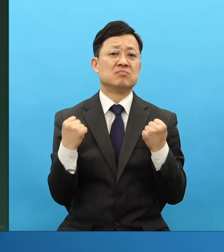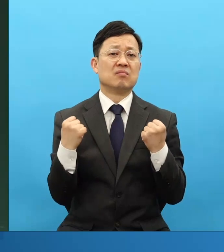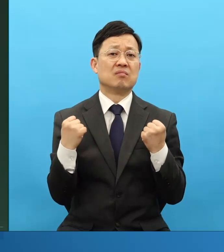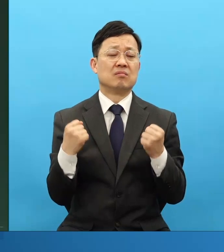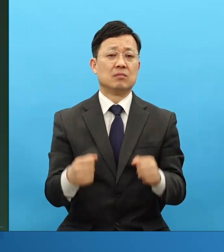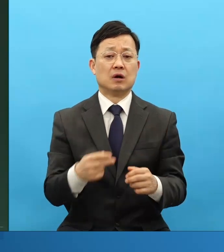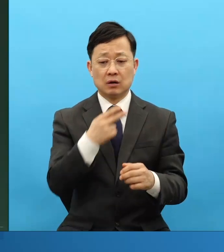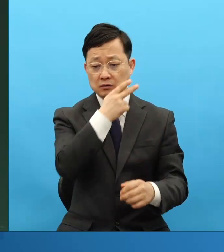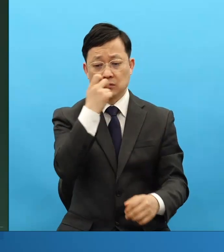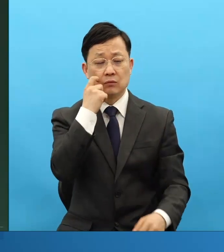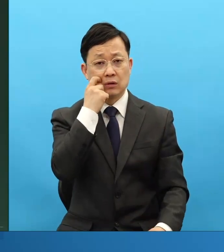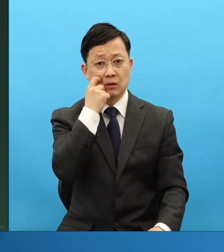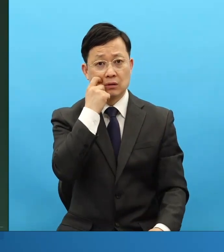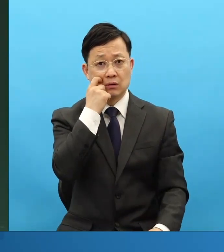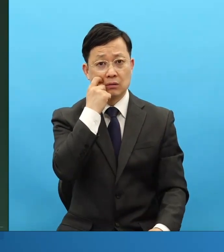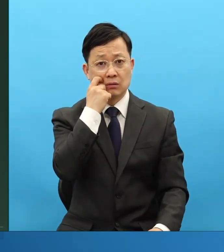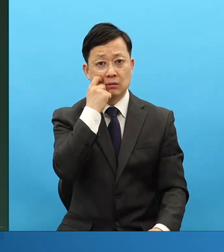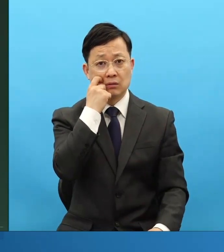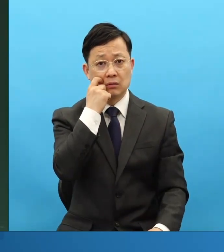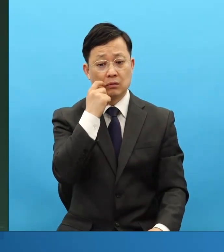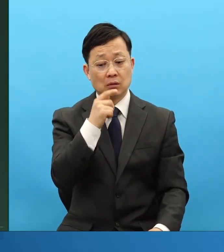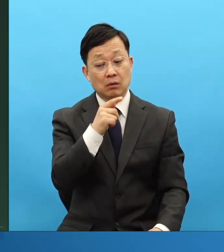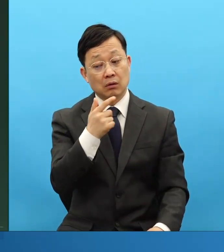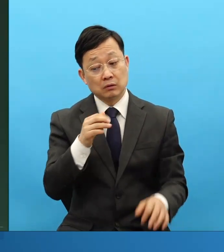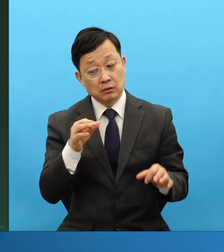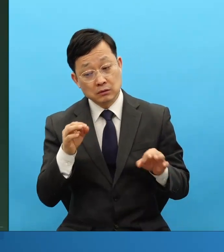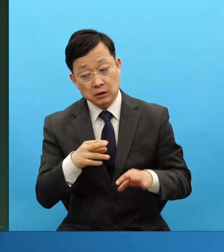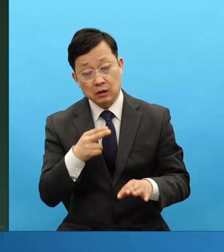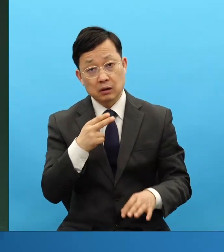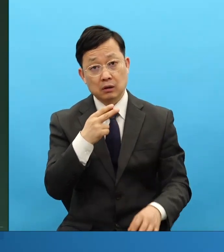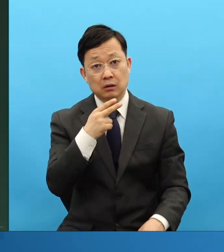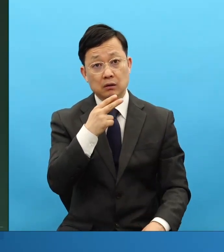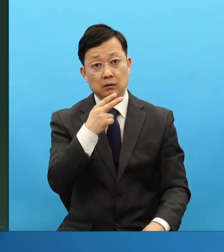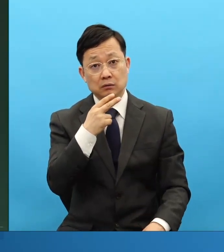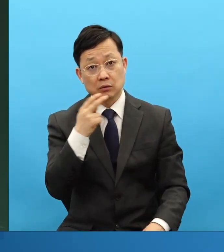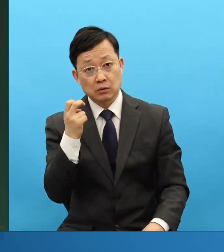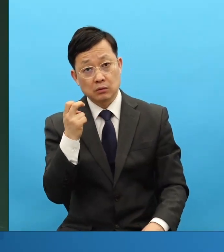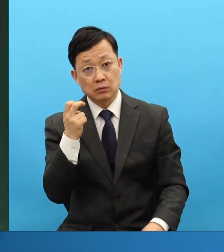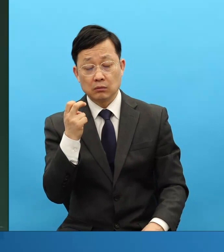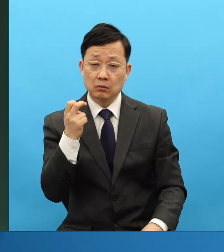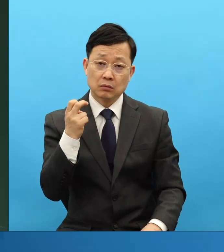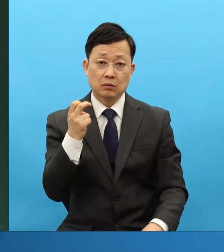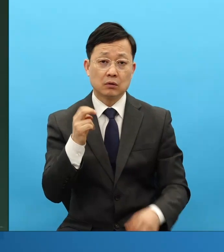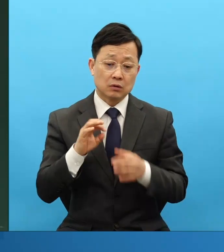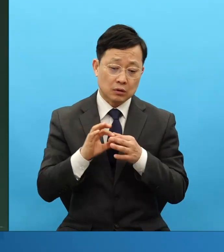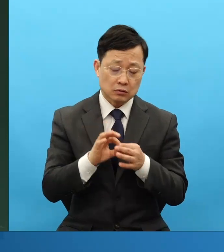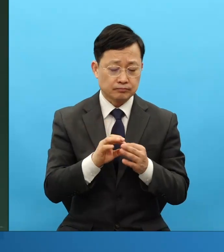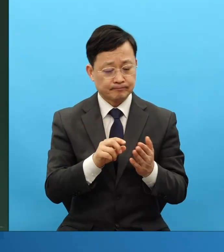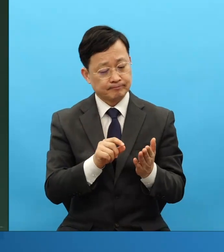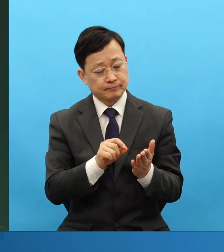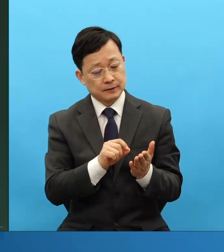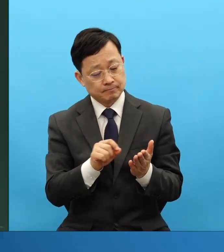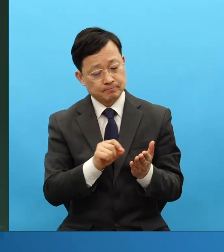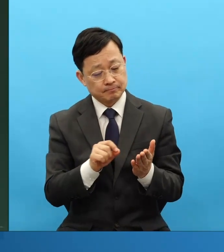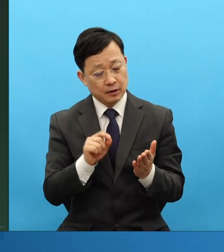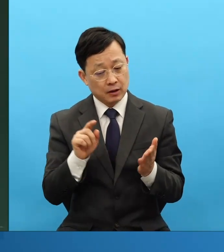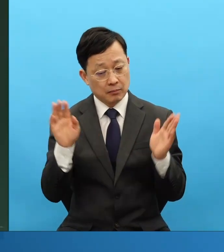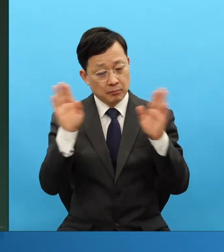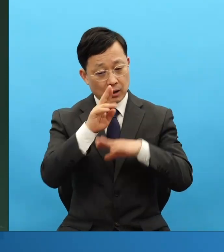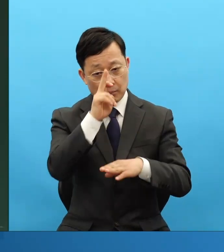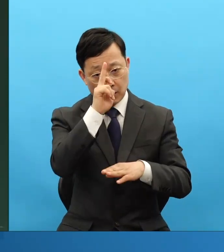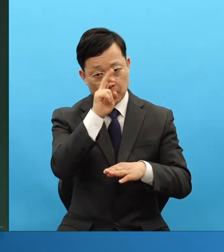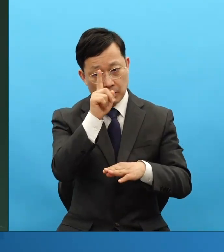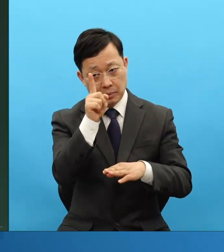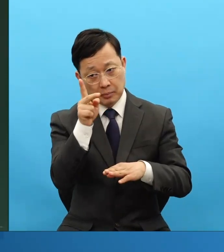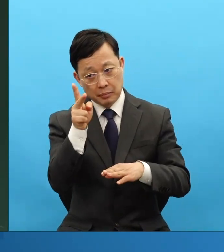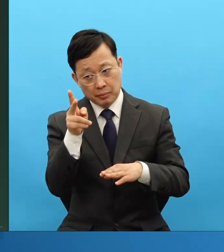잠을 못 잤으니까 초저녁에 졸리는데 그때 잠은 일을 다 안 했으니까 계속 하다보면 12시 1시 2시까지 다